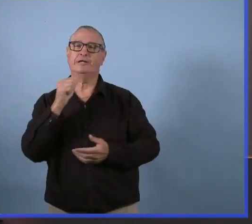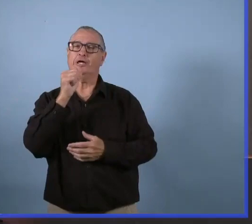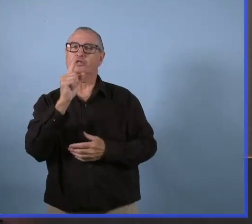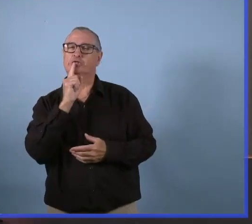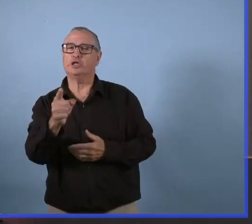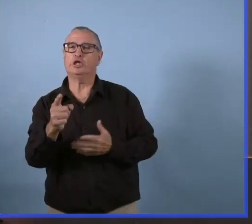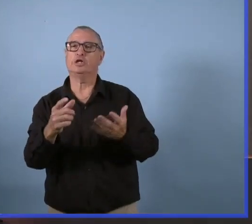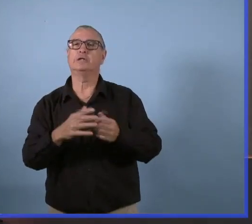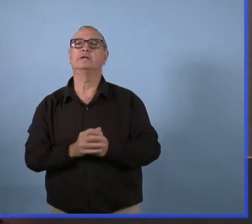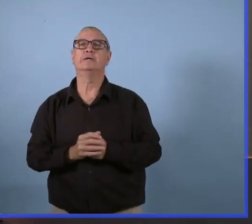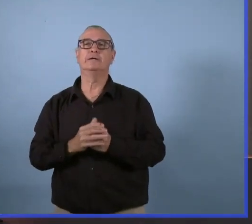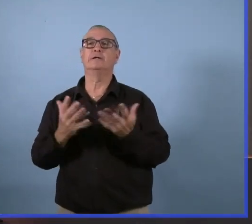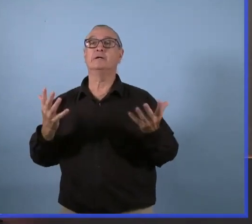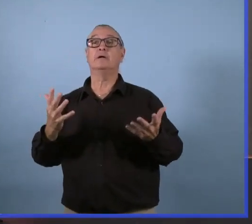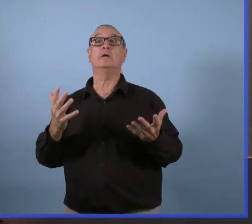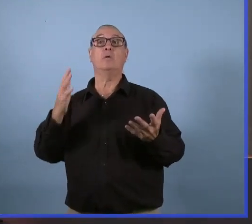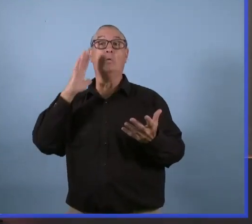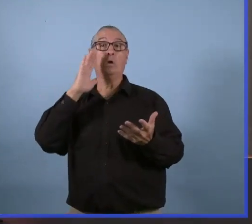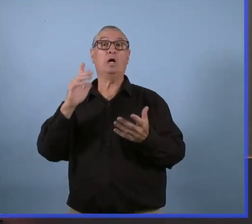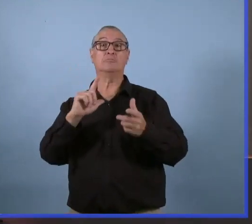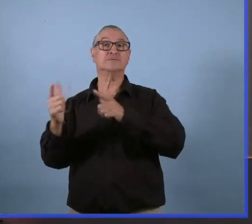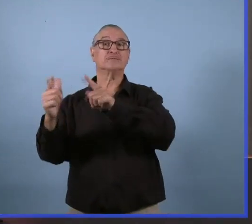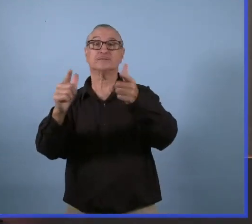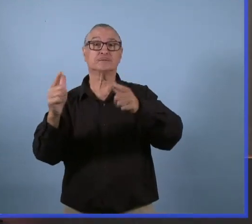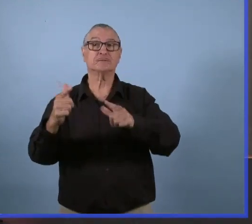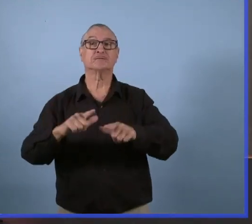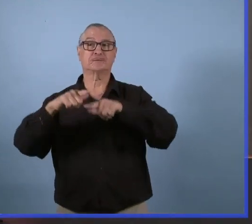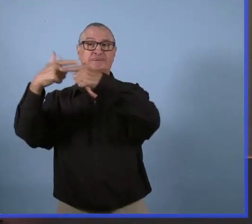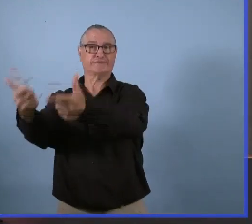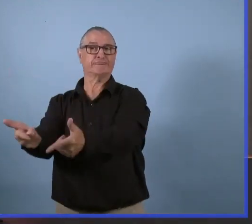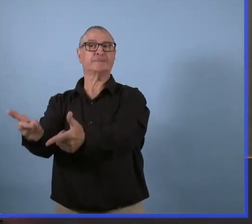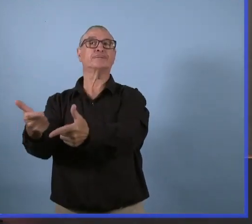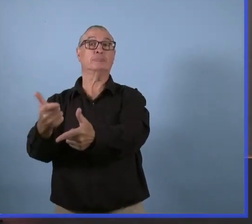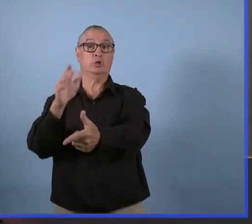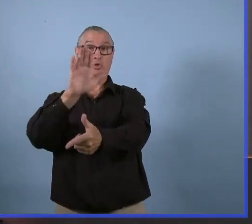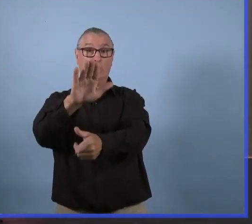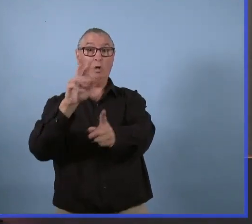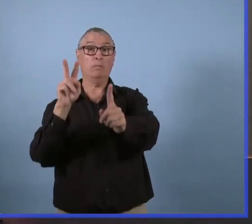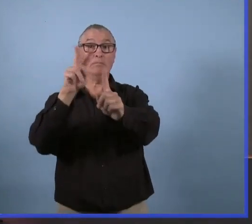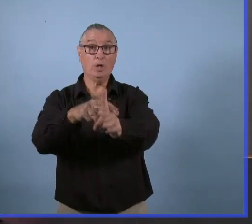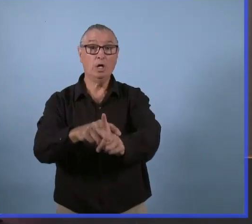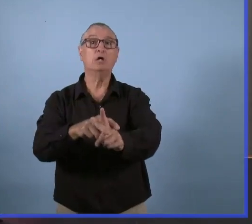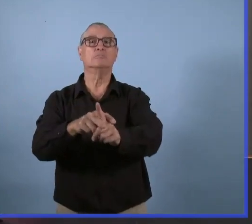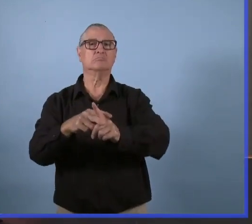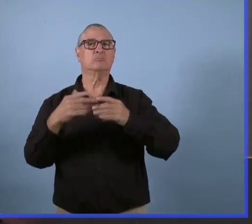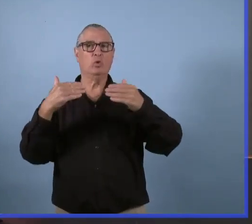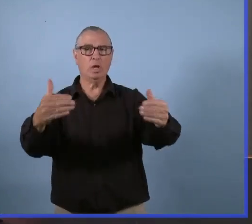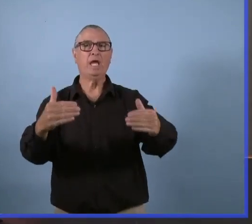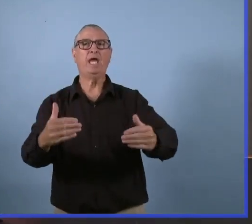Le Pfizer, c'est le seul qui est recommandé à l'heure actuelle et autorisé pour les jeunes de 12 à 17 ans.